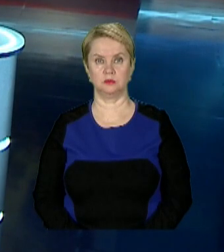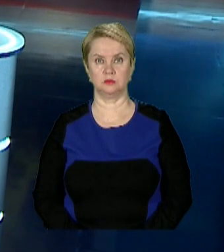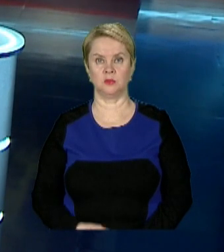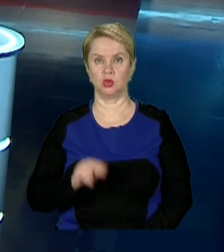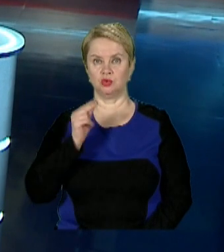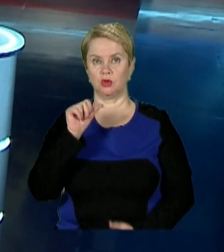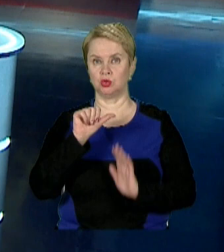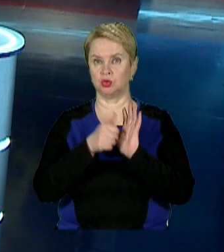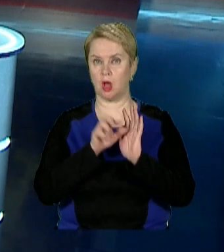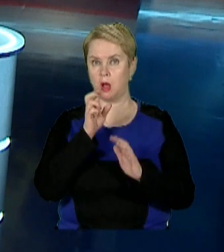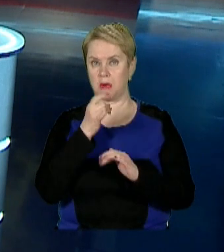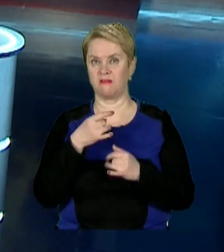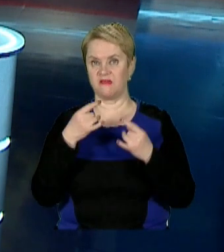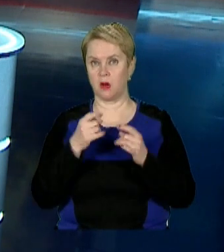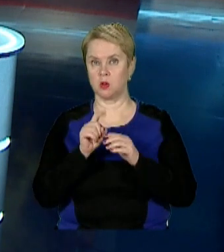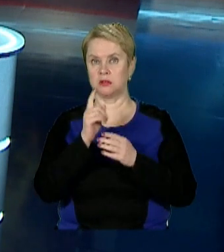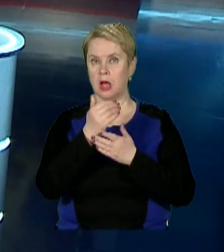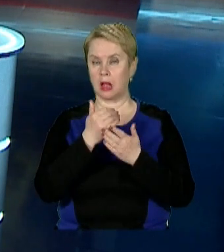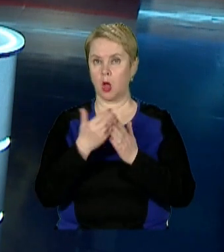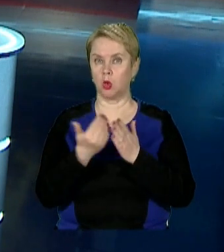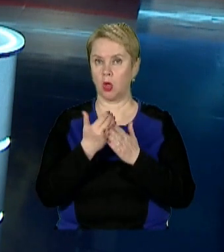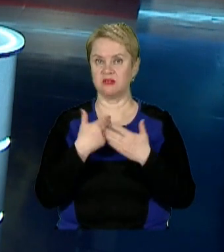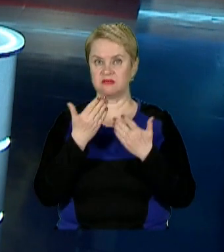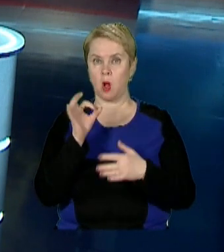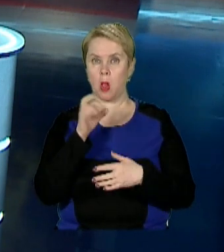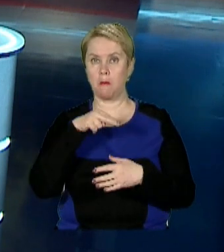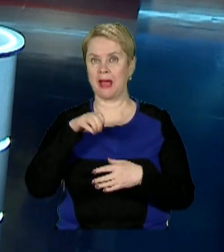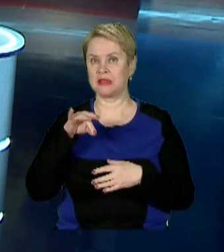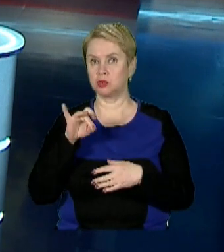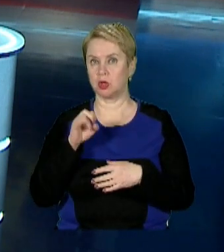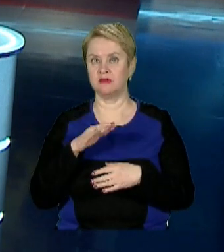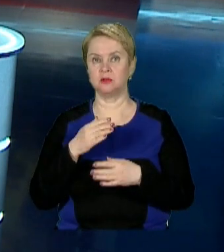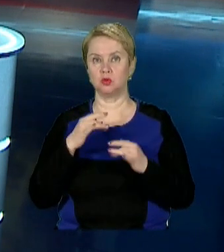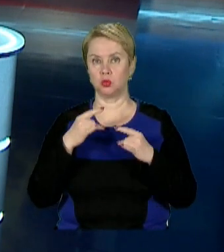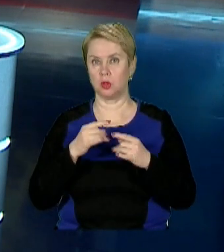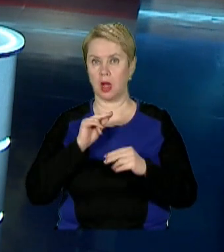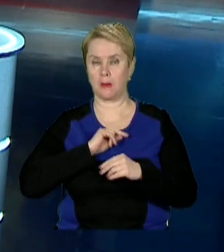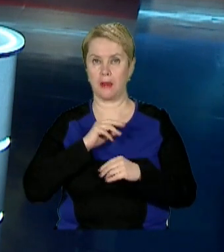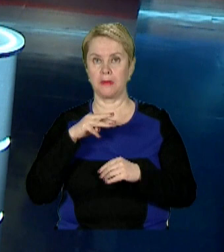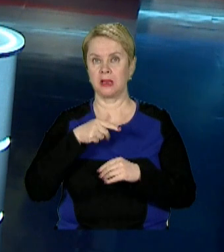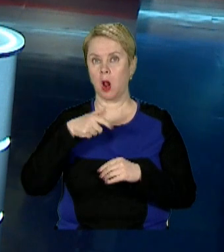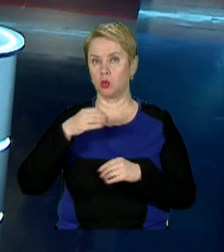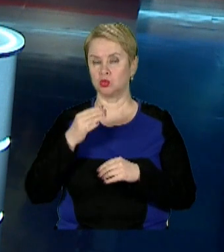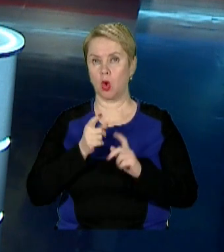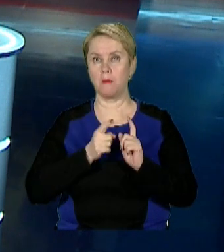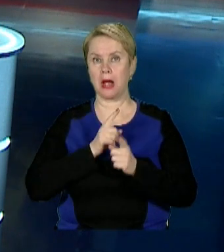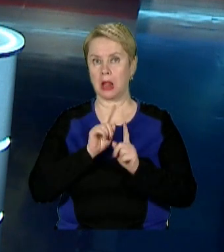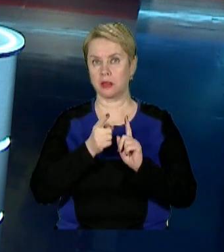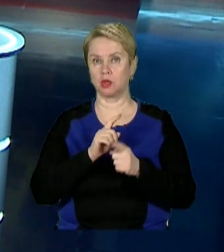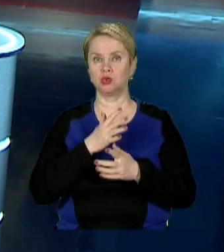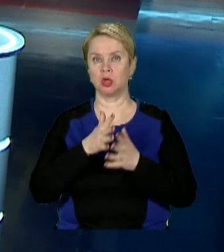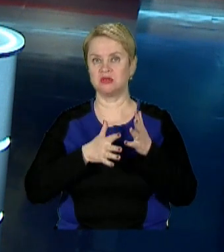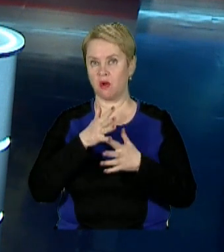Четверо, 16 березня. В ефірі 11 каналу новини. З вами Олена Петрученкова. В студії також працює міліційна Глушко, перекладачка